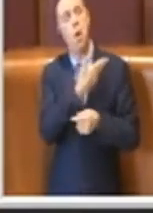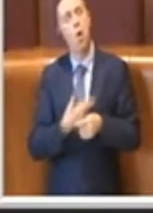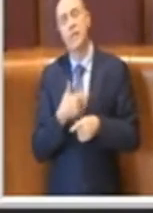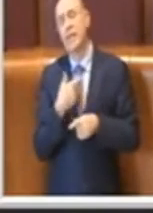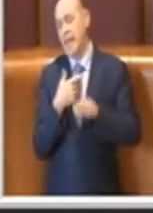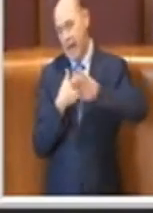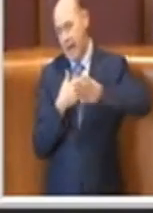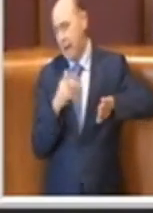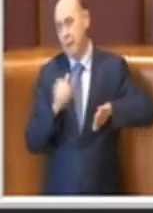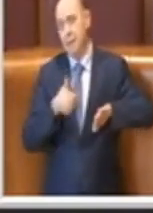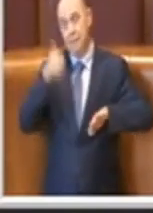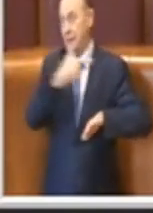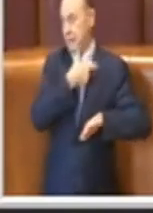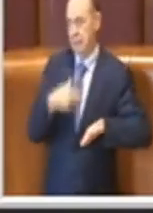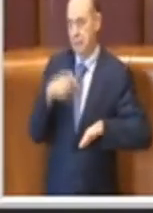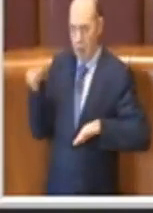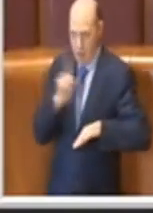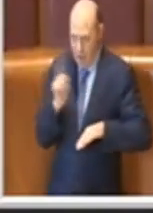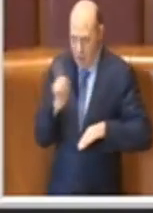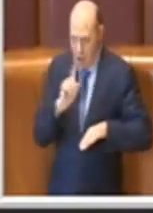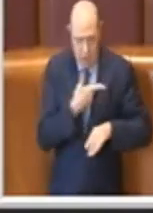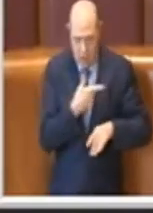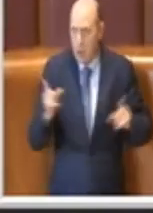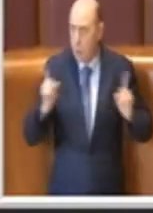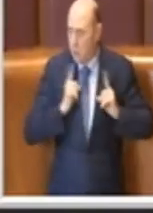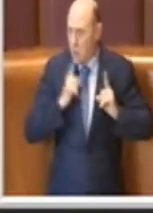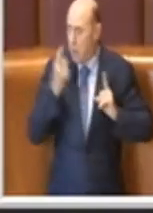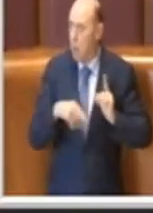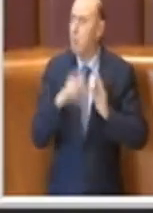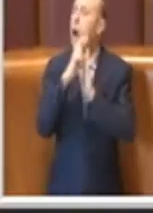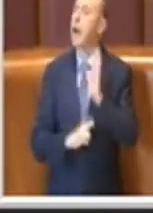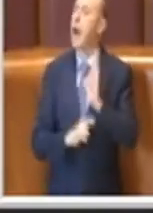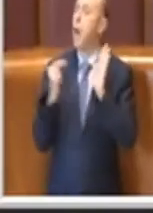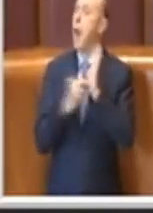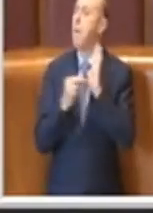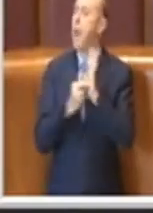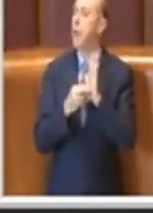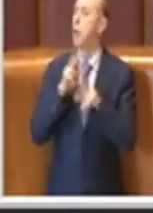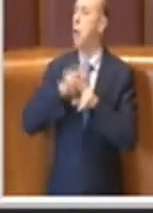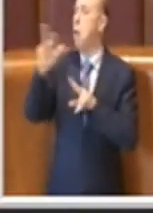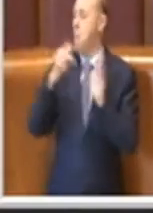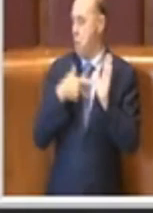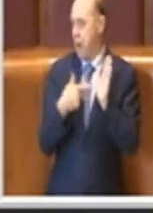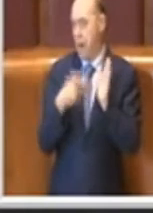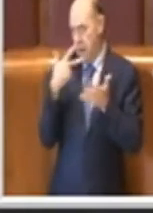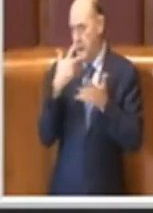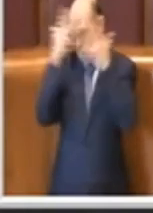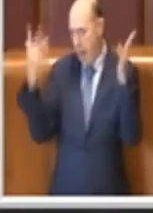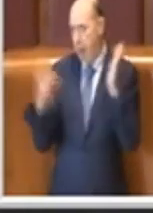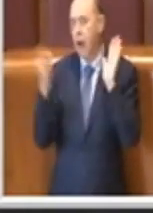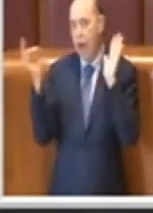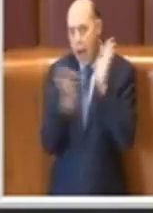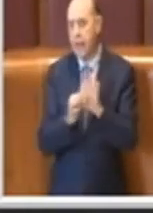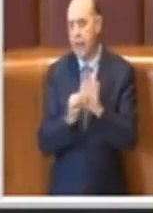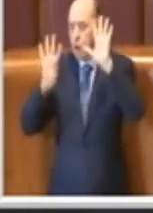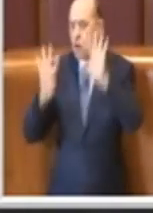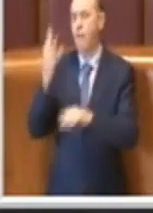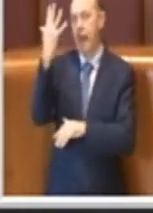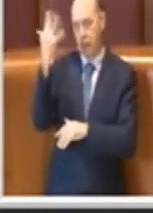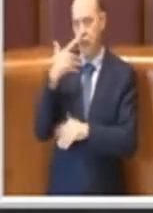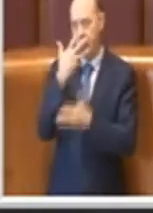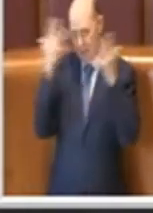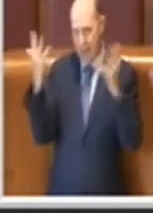consigliere, che è tutelato come prerogativa dal regolamento del comune che mi sembra abbastanza chiaro sull'articolo 95.